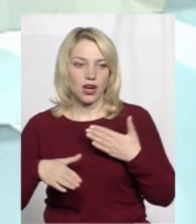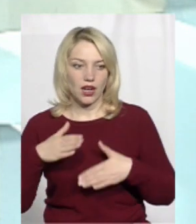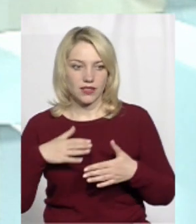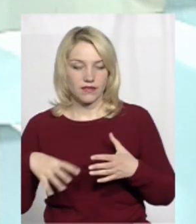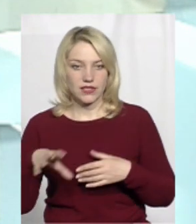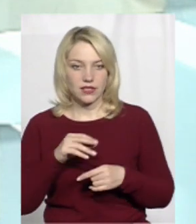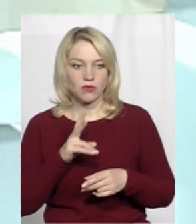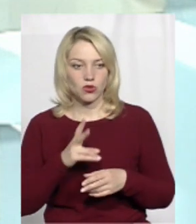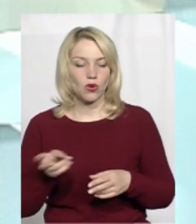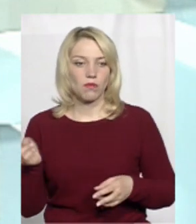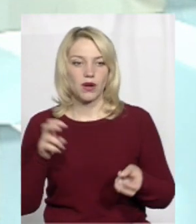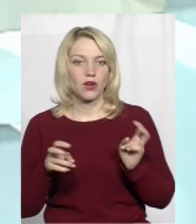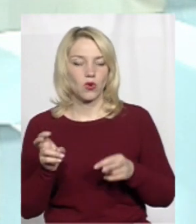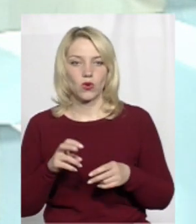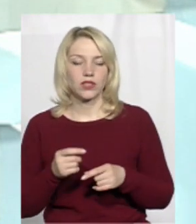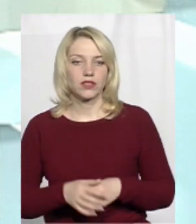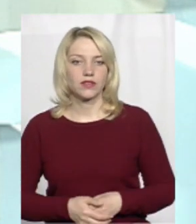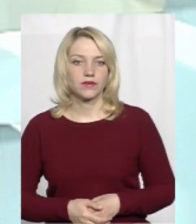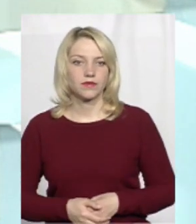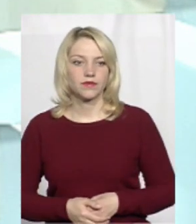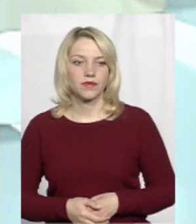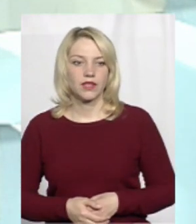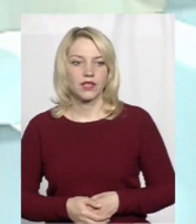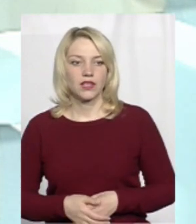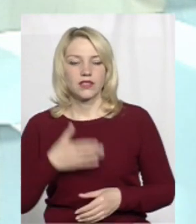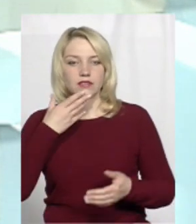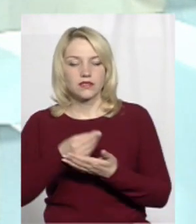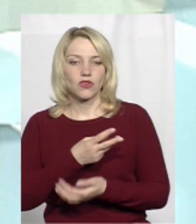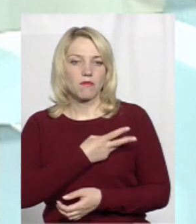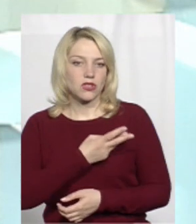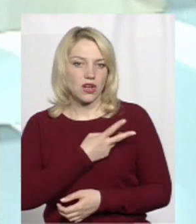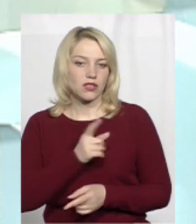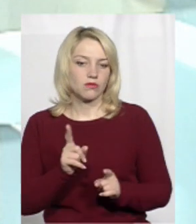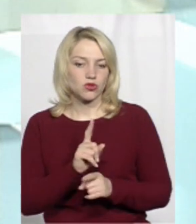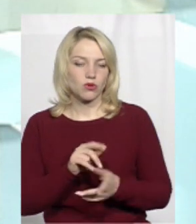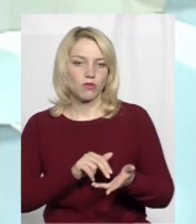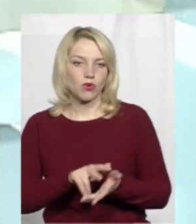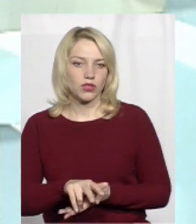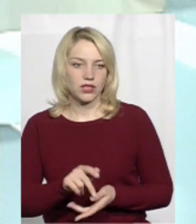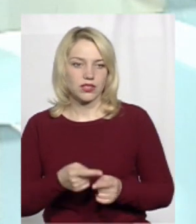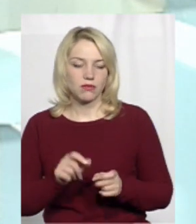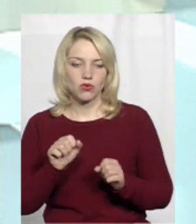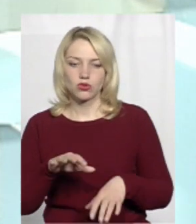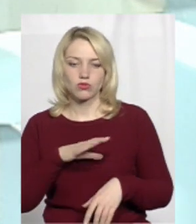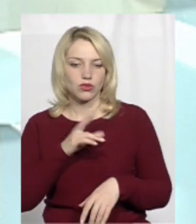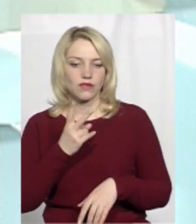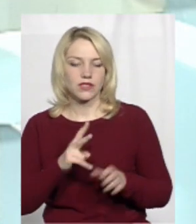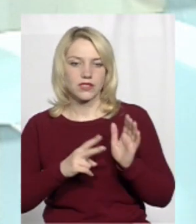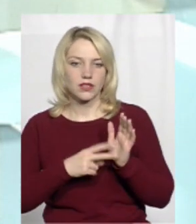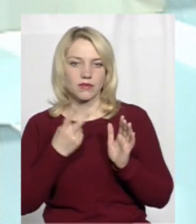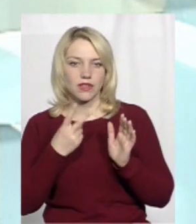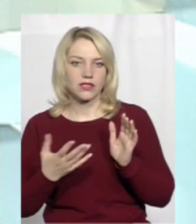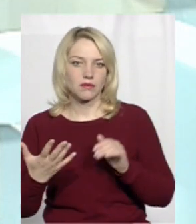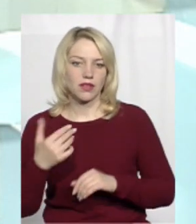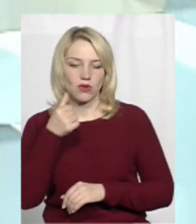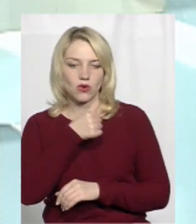іншим, хто приходить, відповідно, своїм бажанням, для того, щоб пройти. Це може бути і 27, і